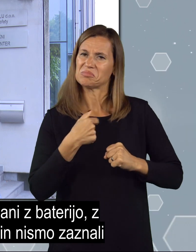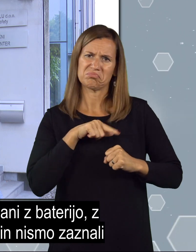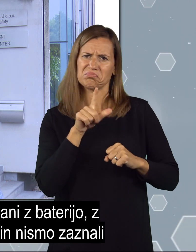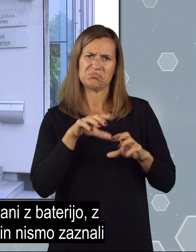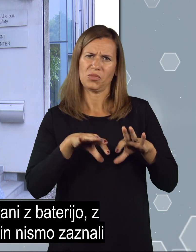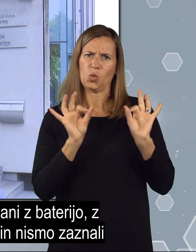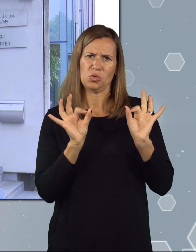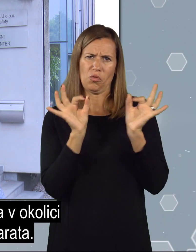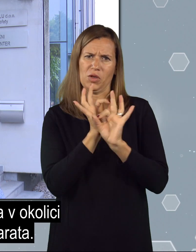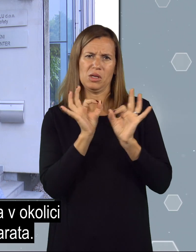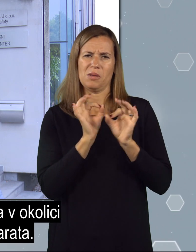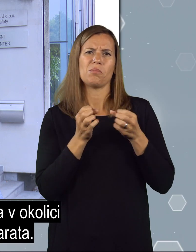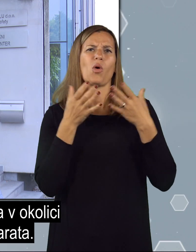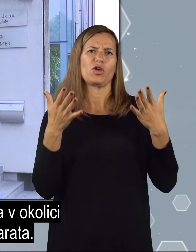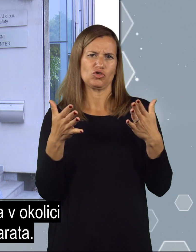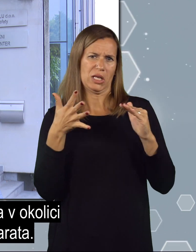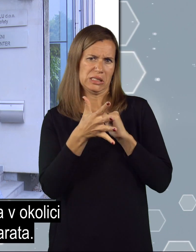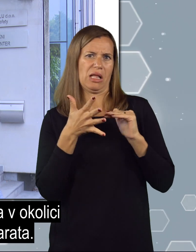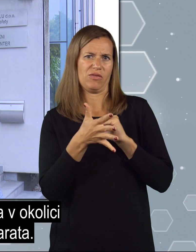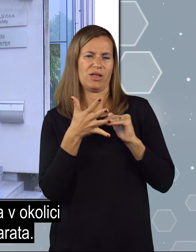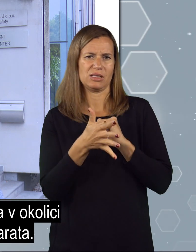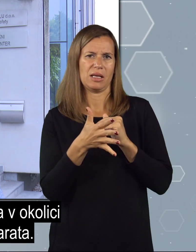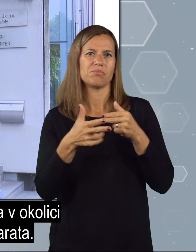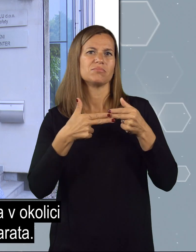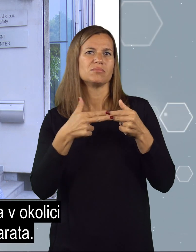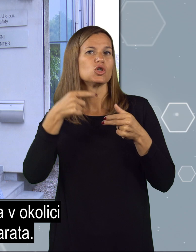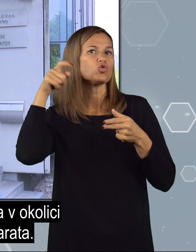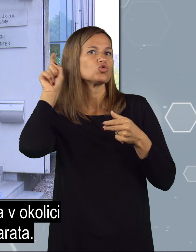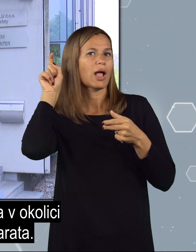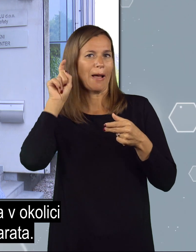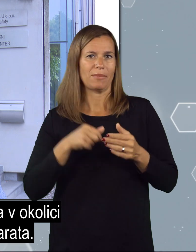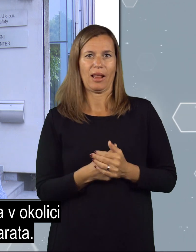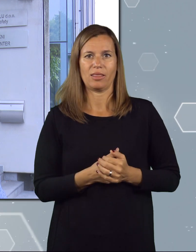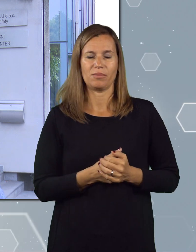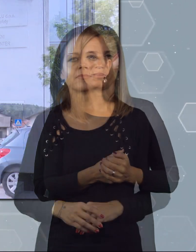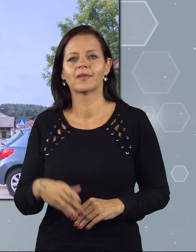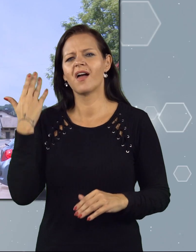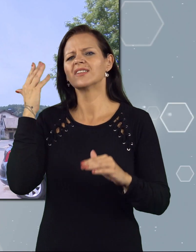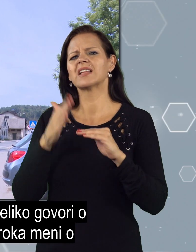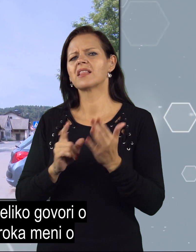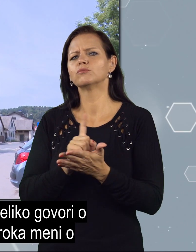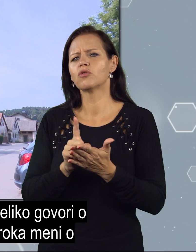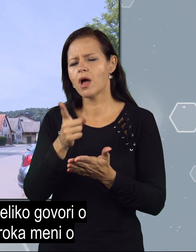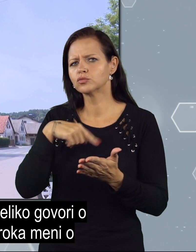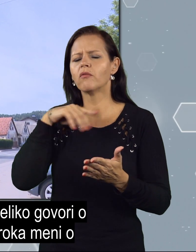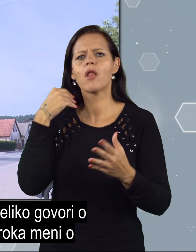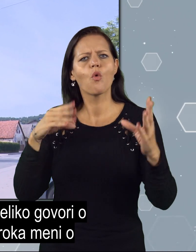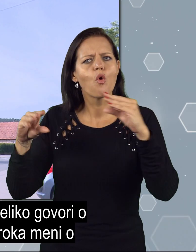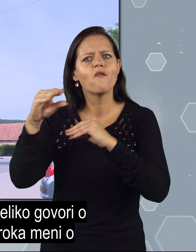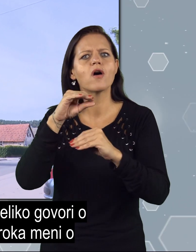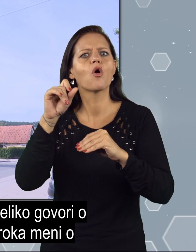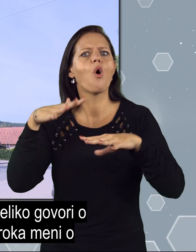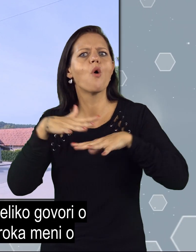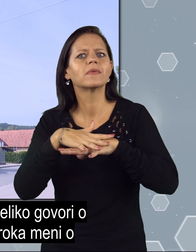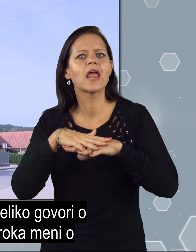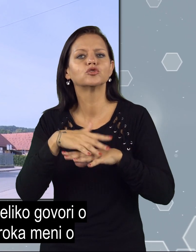nismo zaznali nekih povečanj sevanja v okolici slušnjega aparata. V zadnjem času se